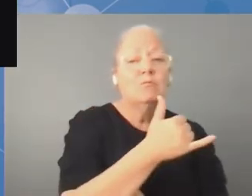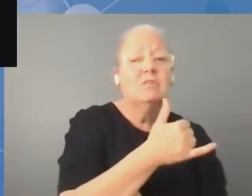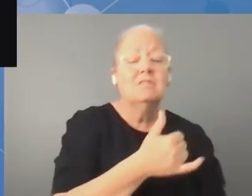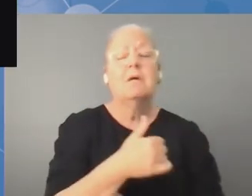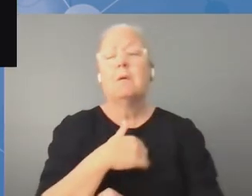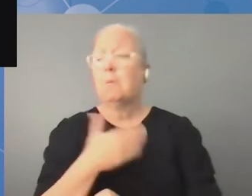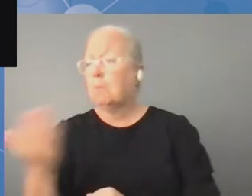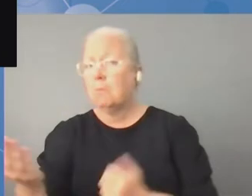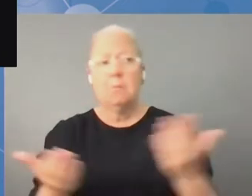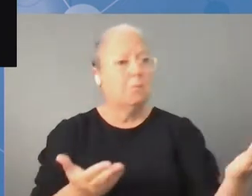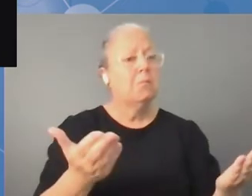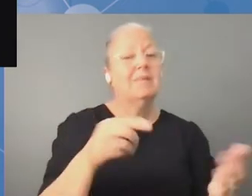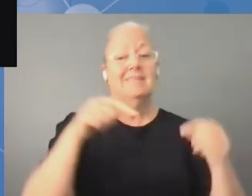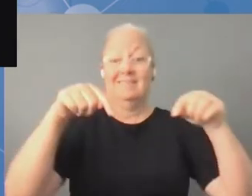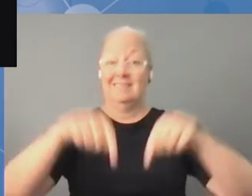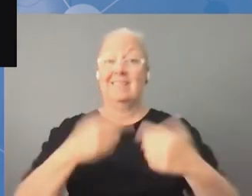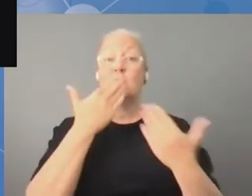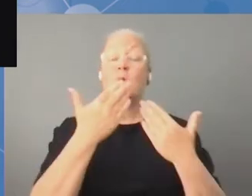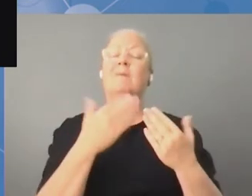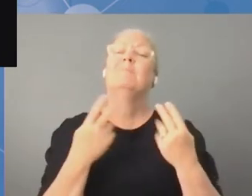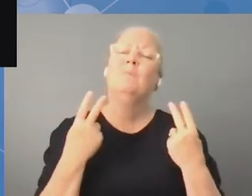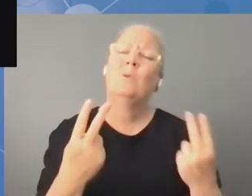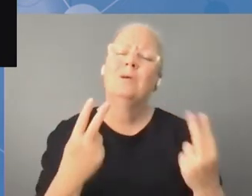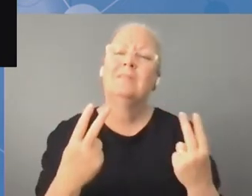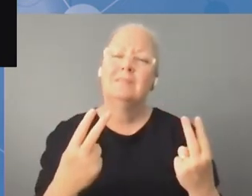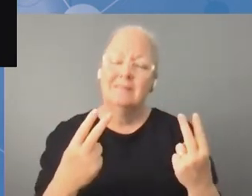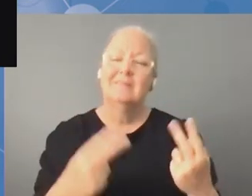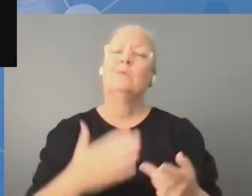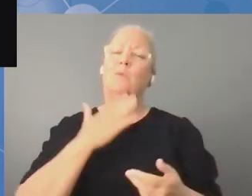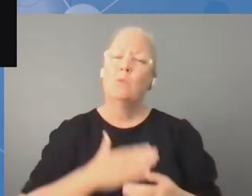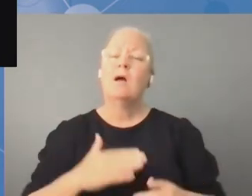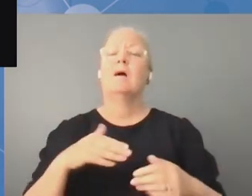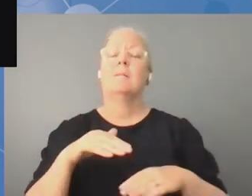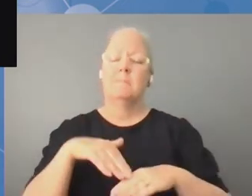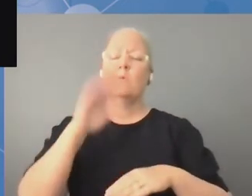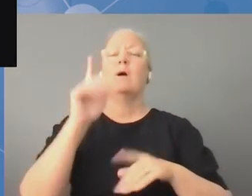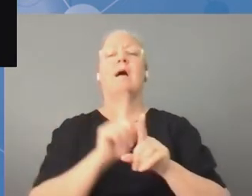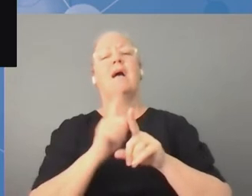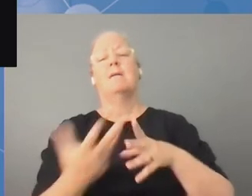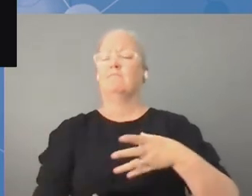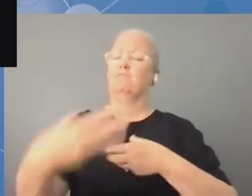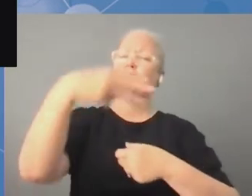numery cyfrowego ludzi i stron. Jest to także dowód siły